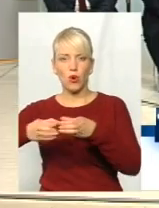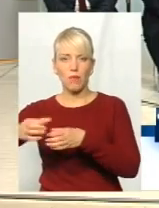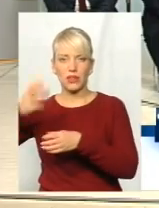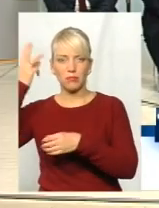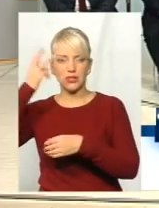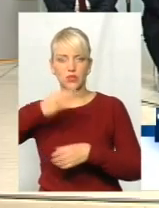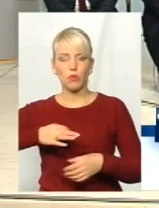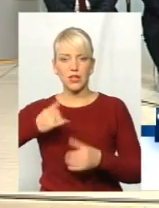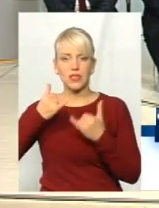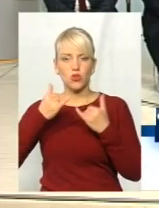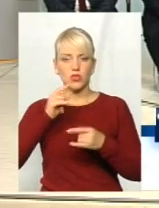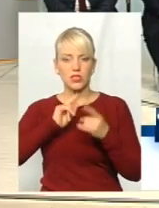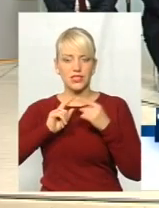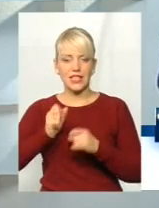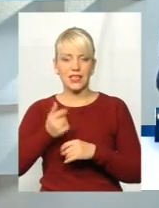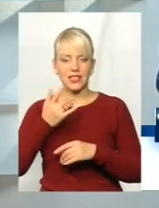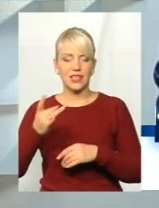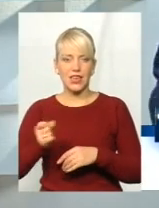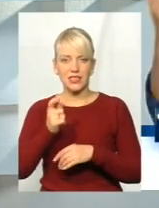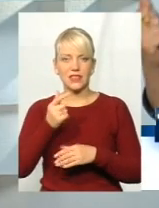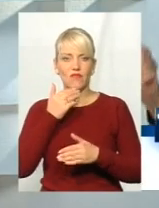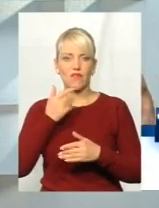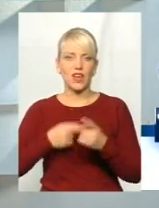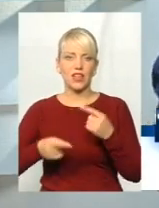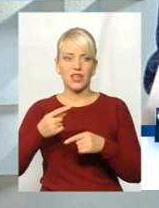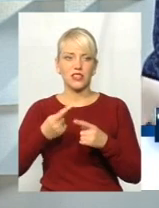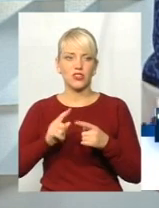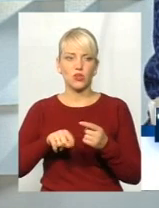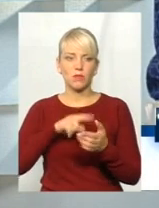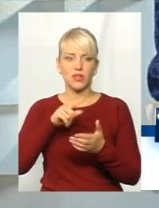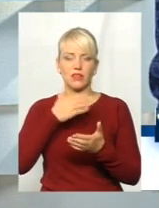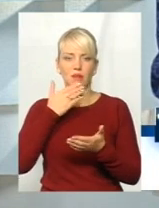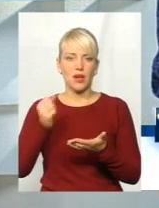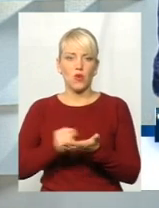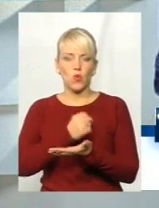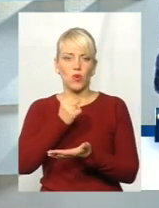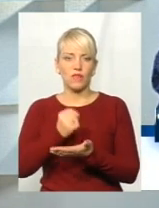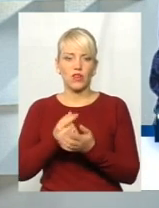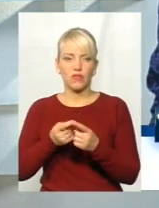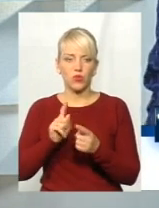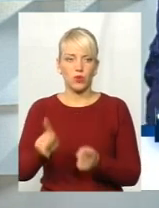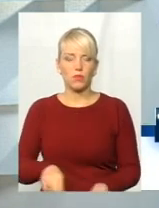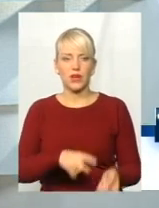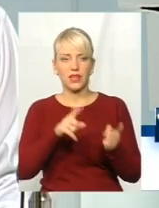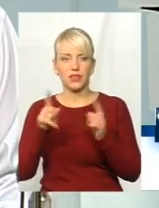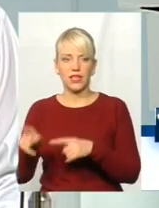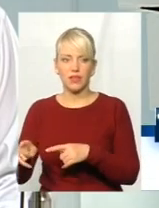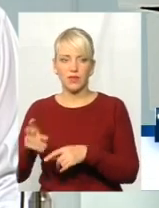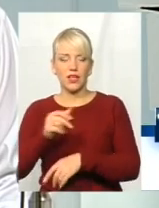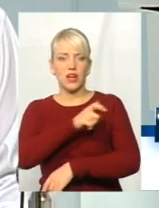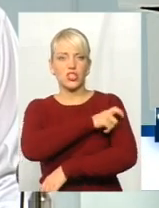сьогоднішній сесії кілька разів верталися до цього запитання, але так і не ухвалили. Воно перейде на чергову. Позачергову.